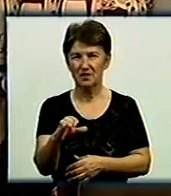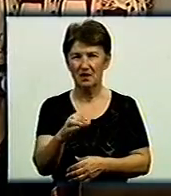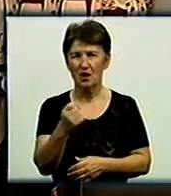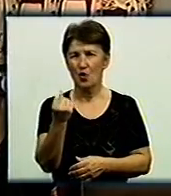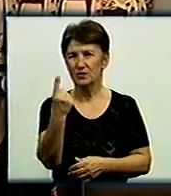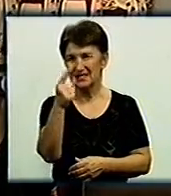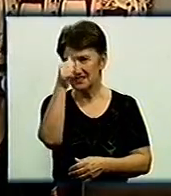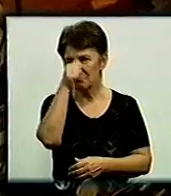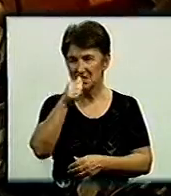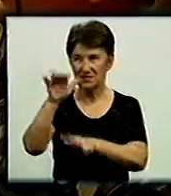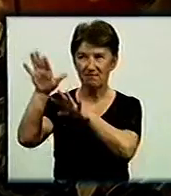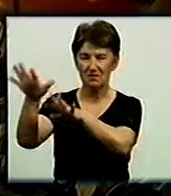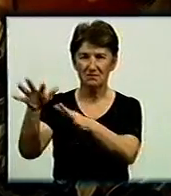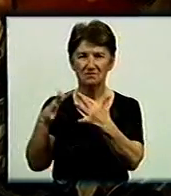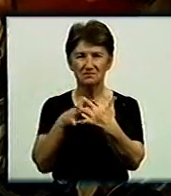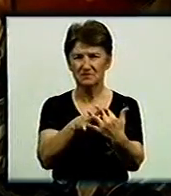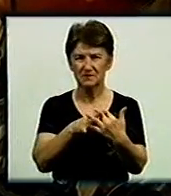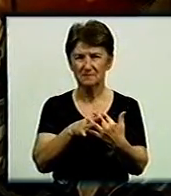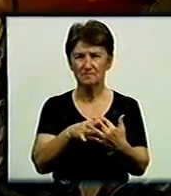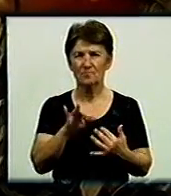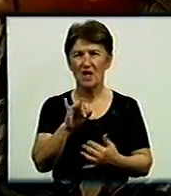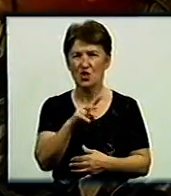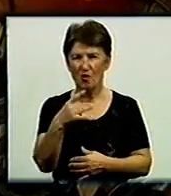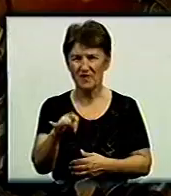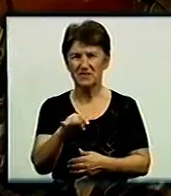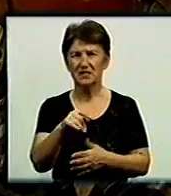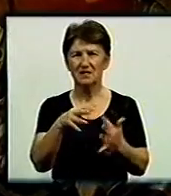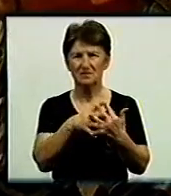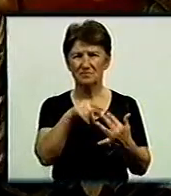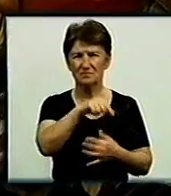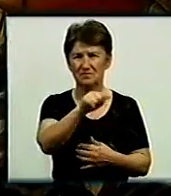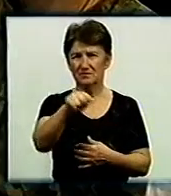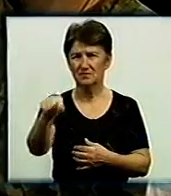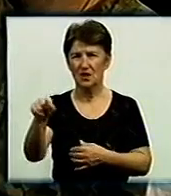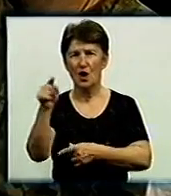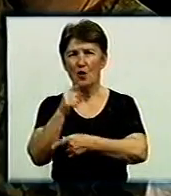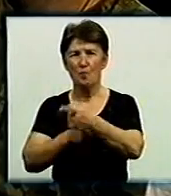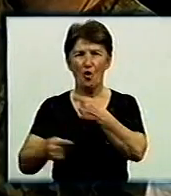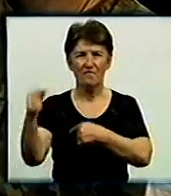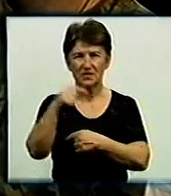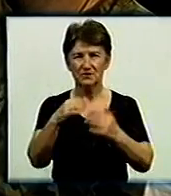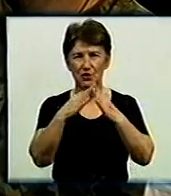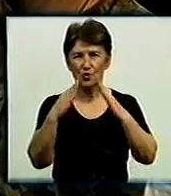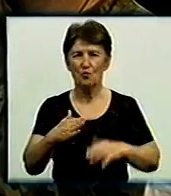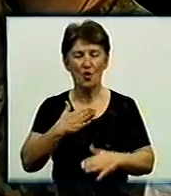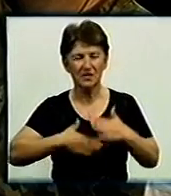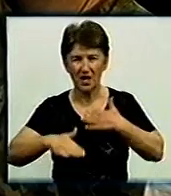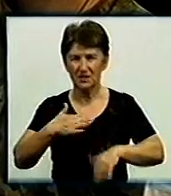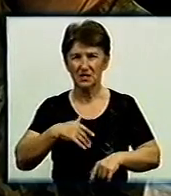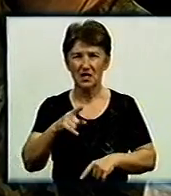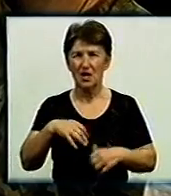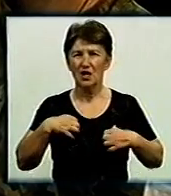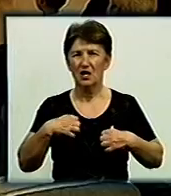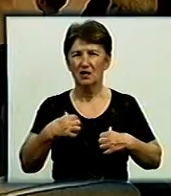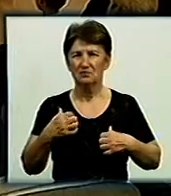11 місяців в зоні АТО. Пройшли Іловайськ, Савурмогилу, Воглегірськ, Дебальцево. Повернення додому чоловіки раді, проте шкодую, що поки